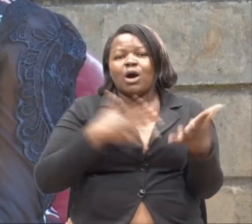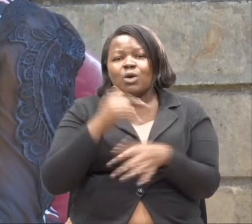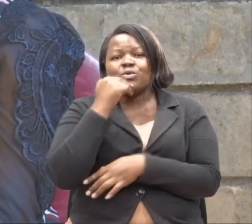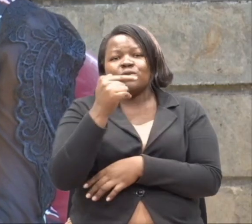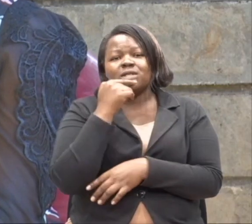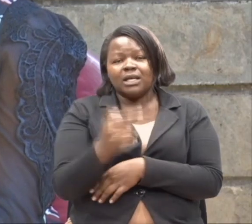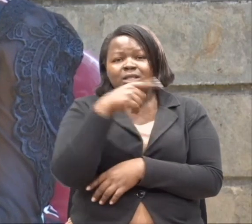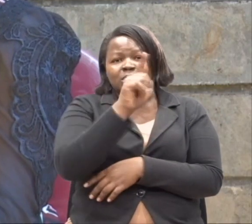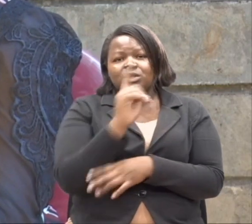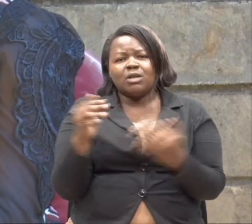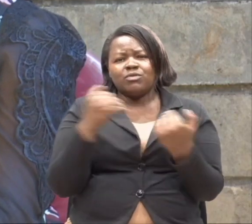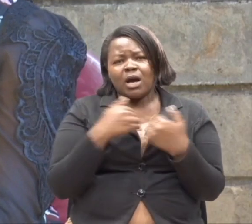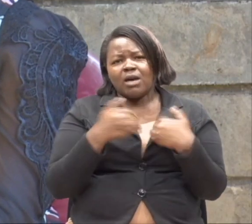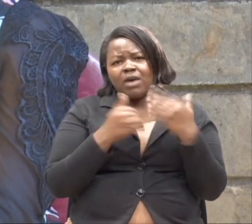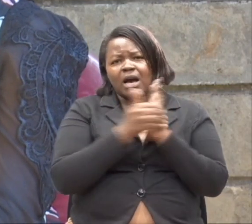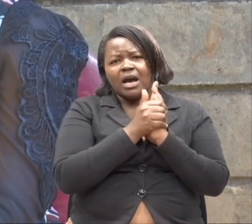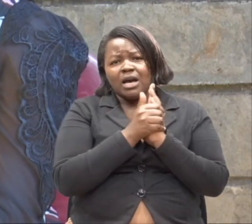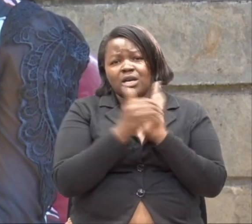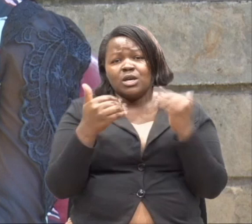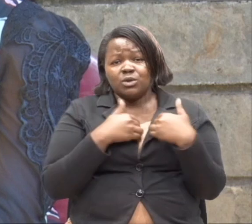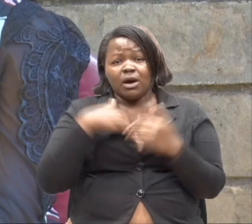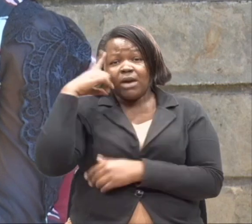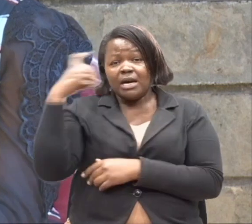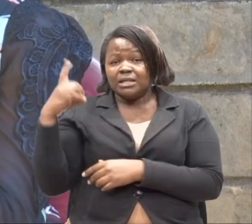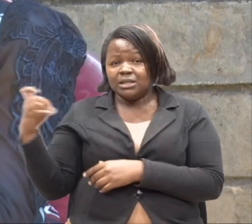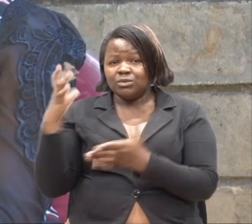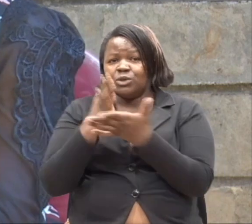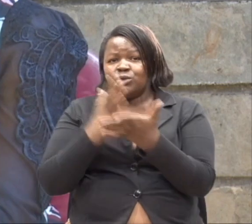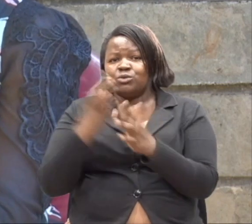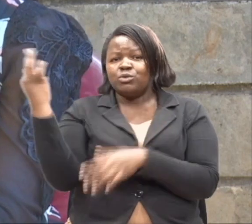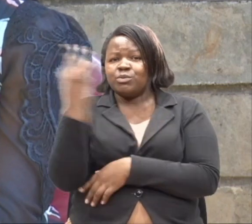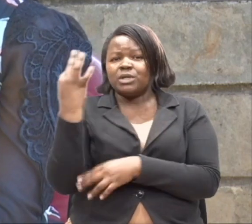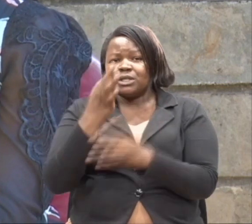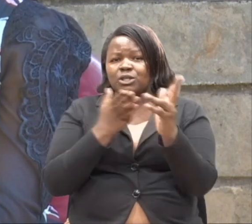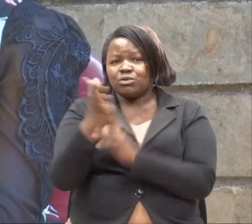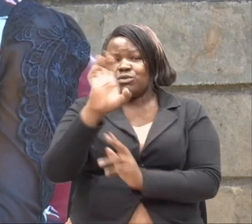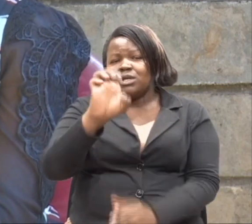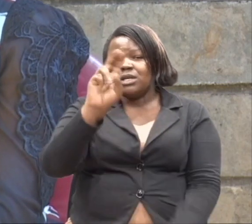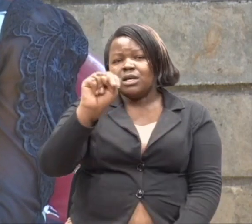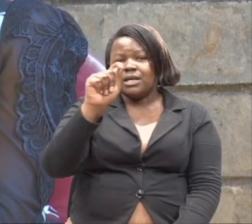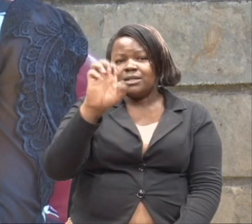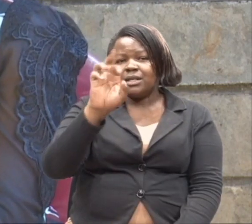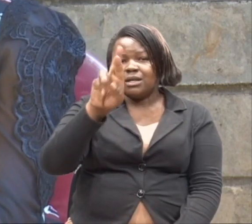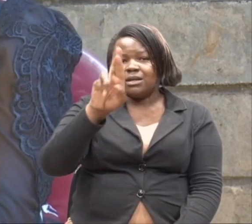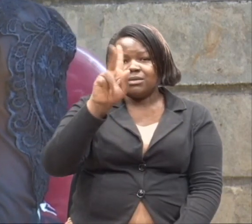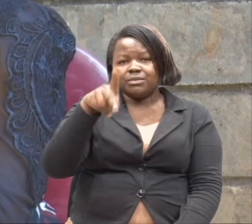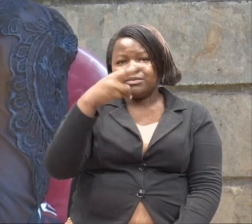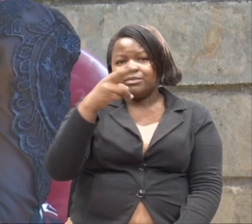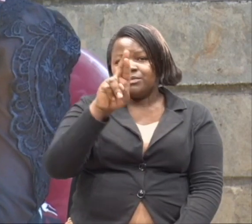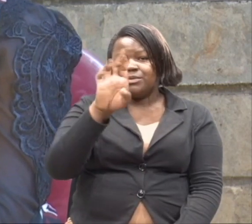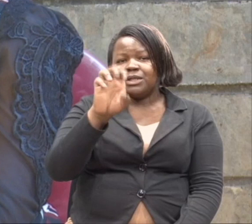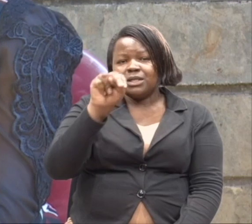sema ni kuwa una jonsi. You have a dream. Yes. To preach through entrepreneurship. Yes. Kwa